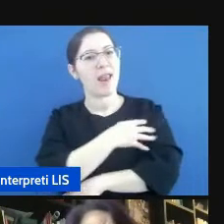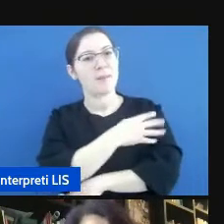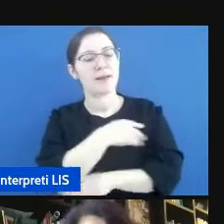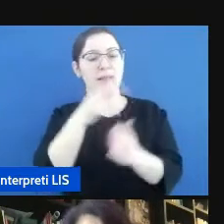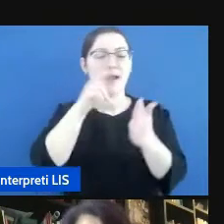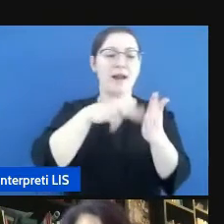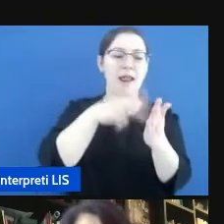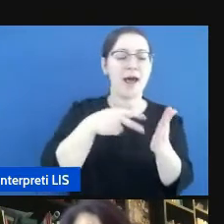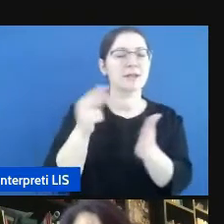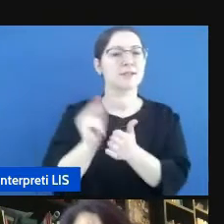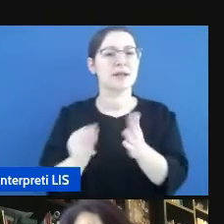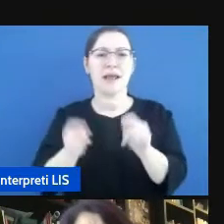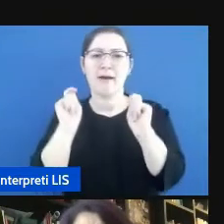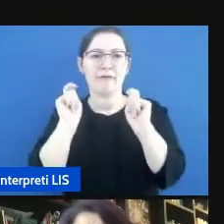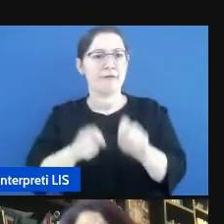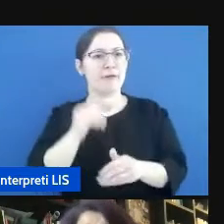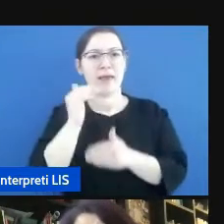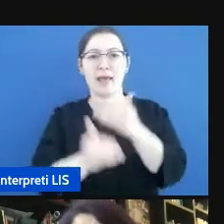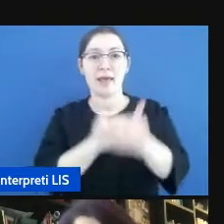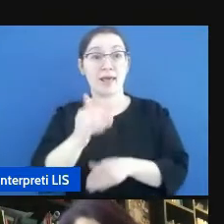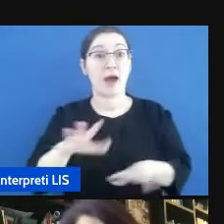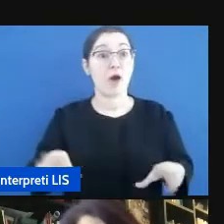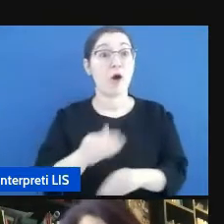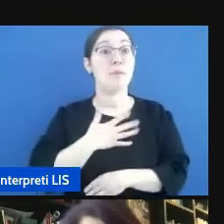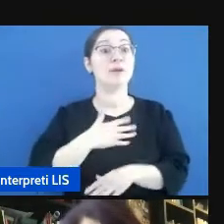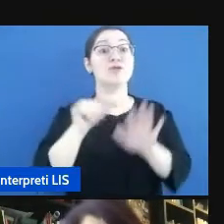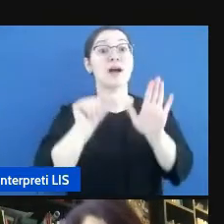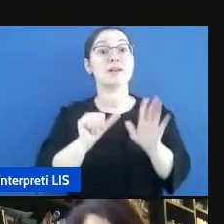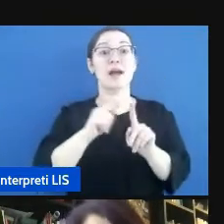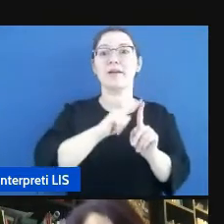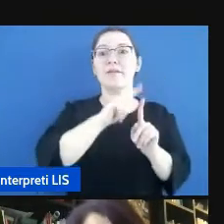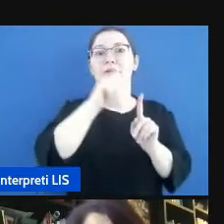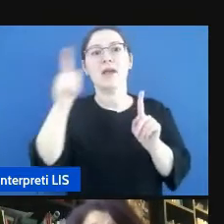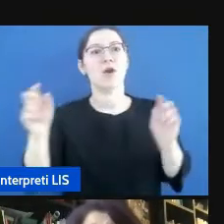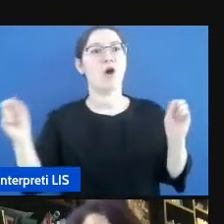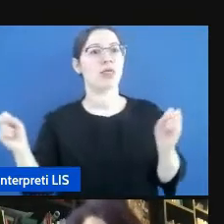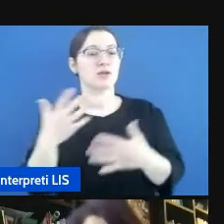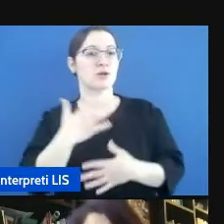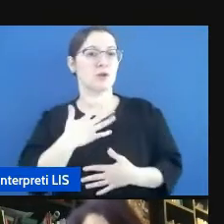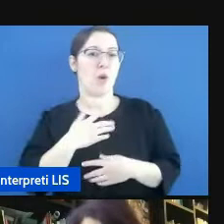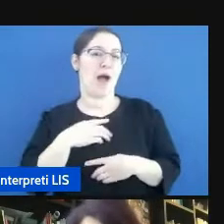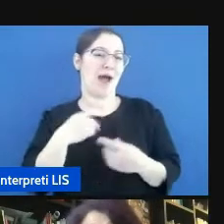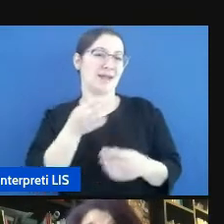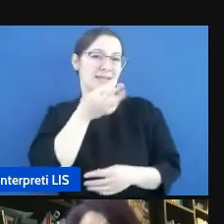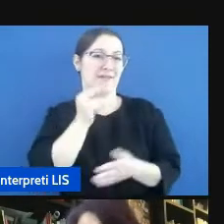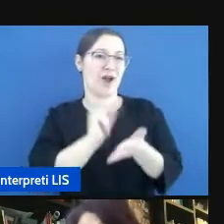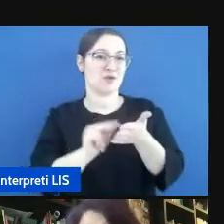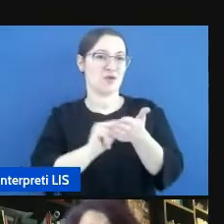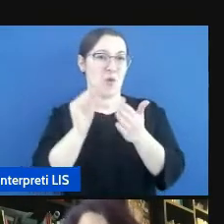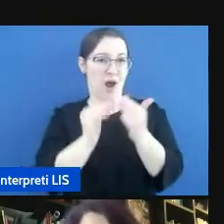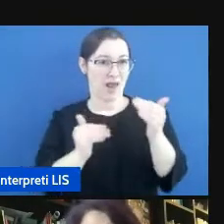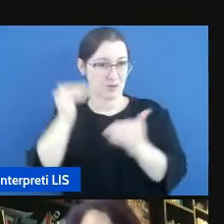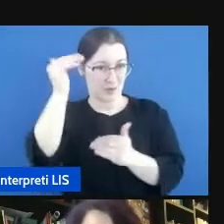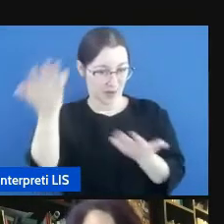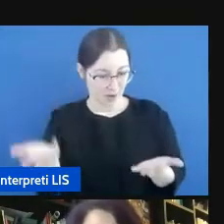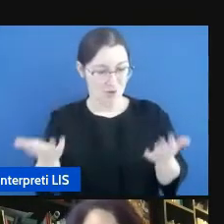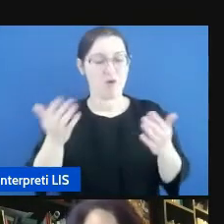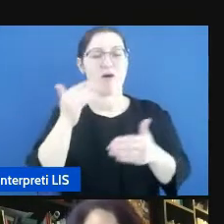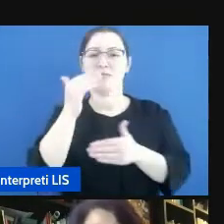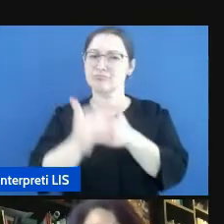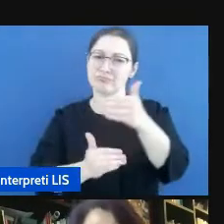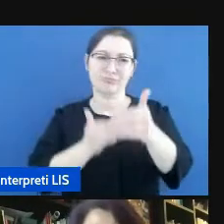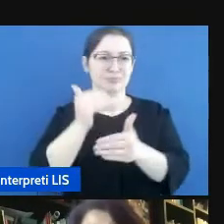che inizia a sei anni, ma finisce a diciotto, con le scuole superiori, quindi perché è continuo, sempre